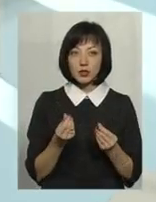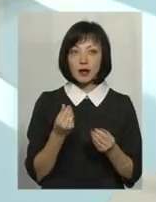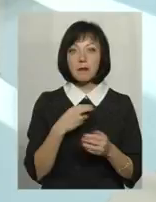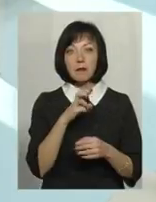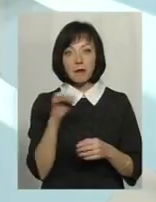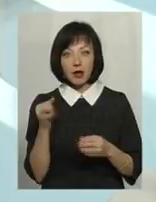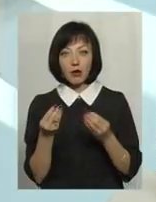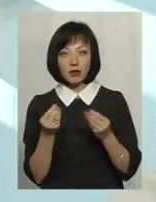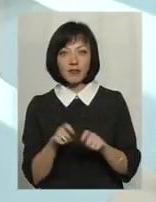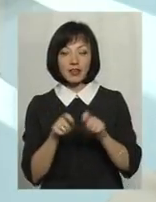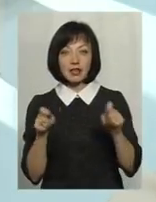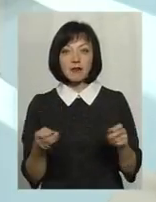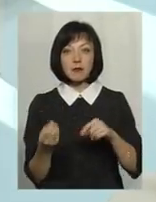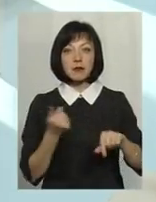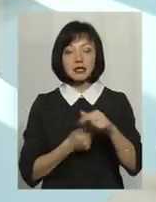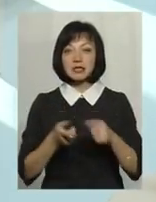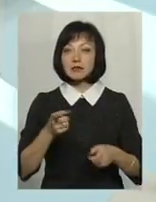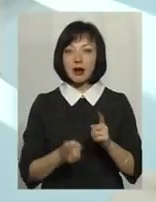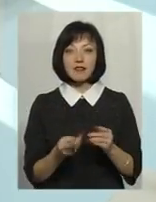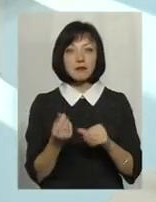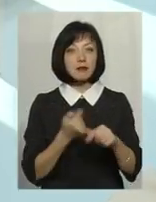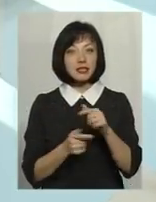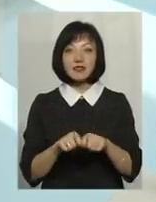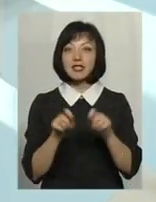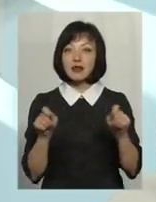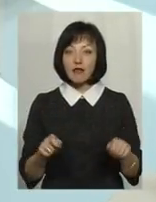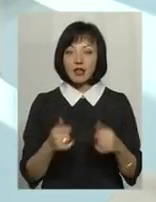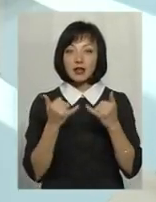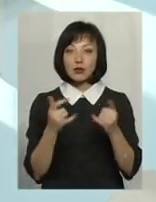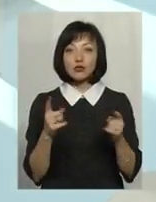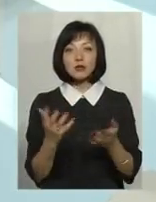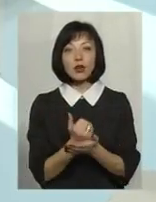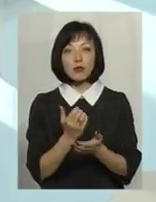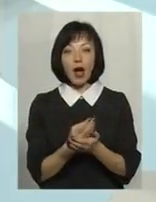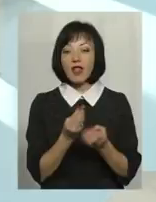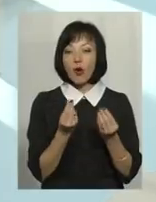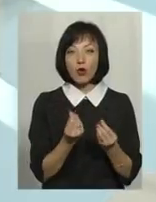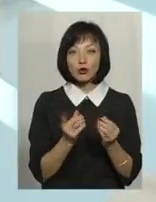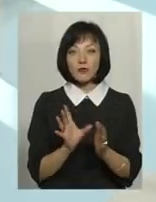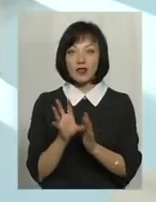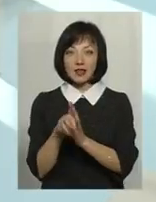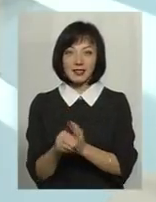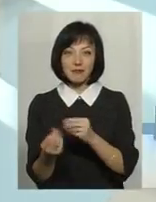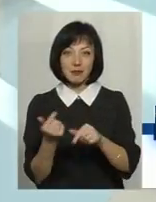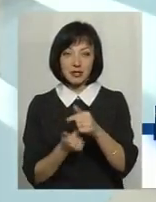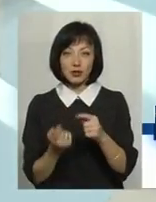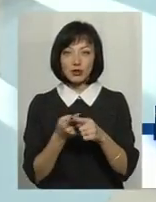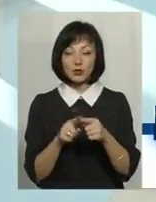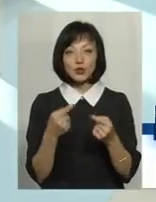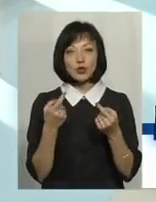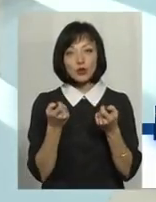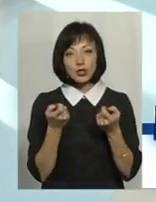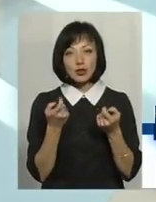кошти, я б зразу відкрив бізнес. А насправді бізнес відкривається для того, щоб заробляти кошти, а не кошти для того, щоб його вкласти в бізнес. Тому трошки тут